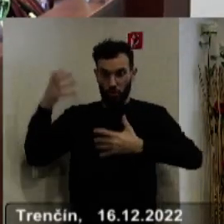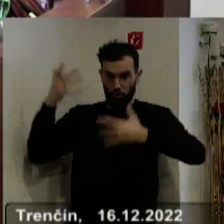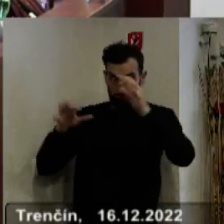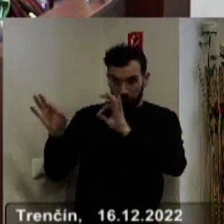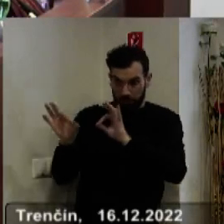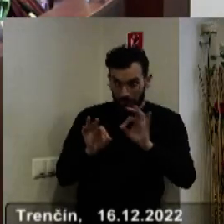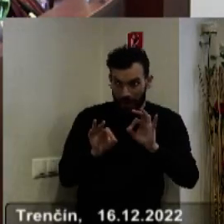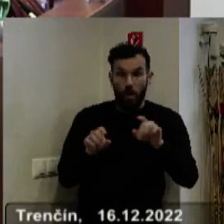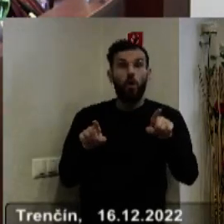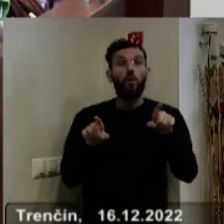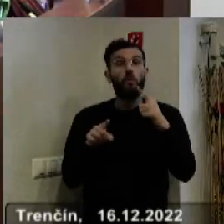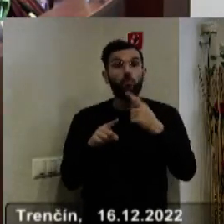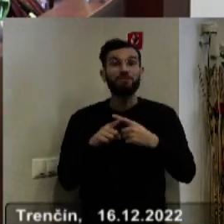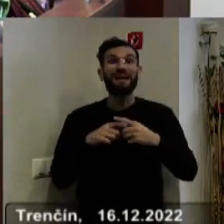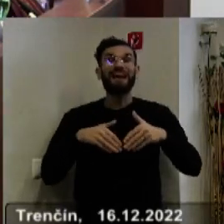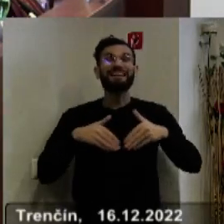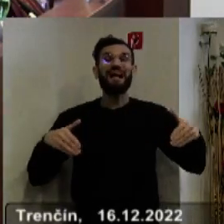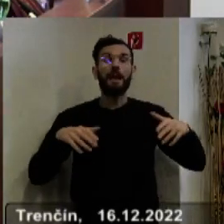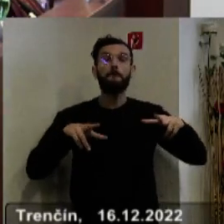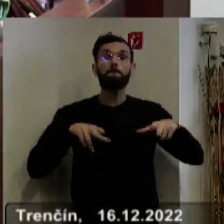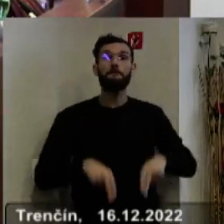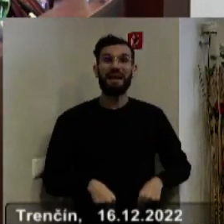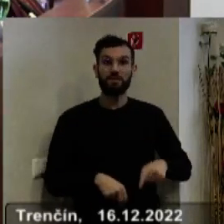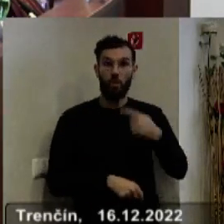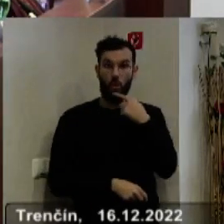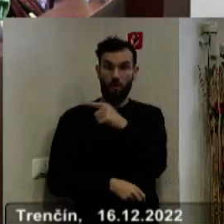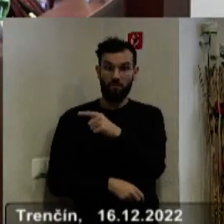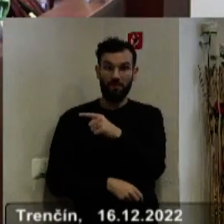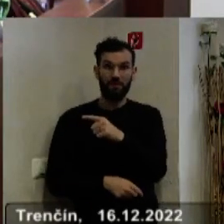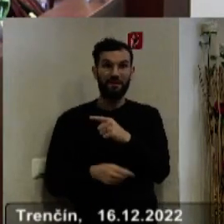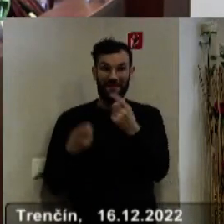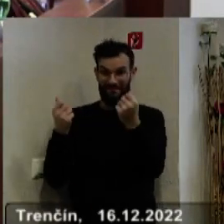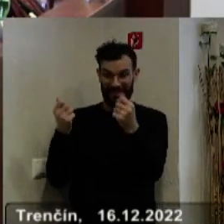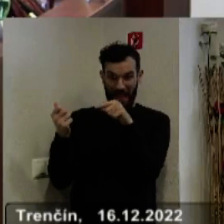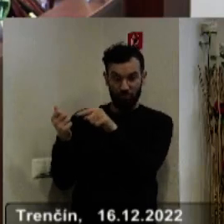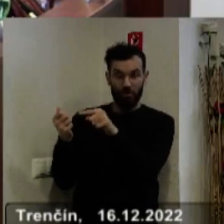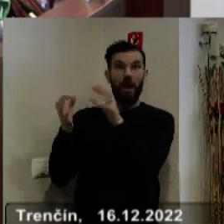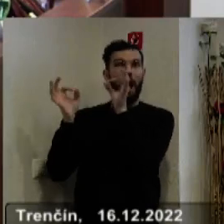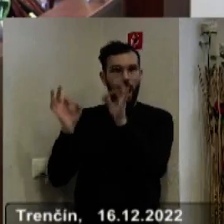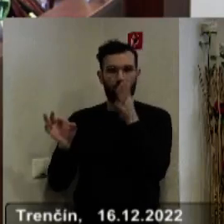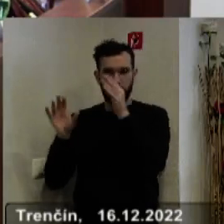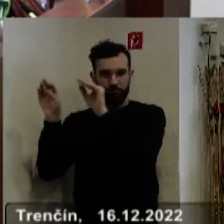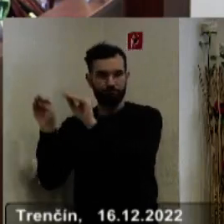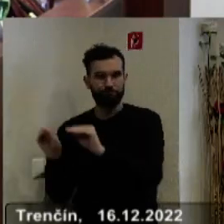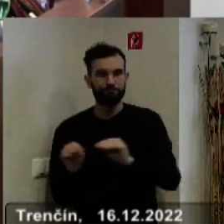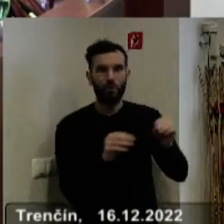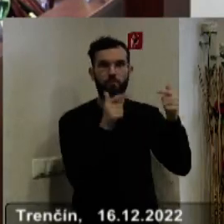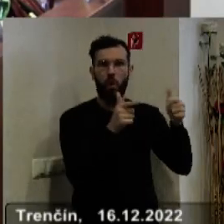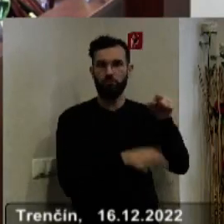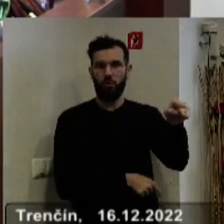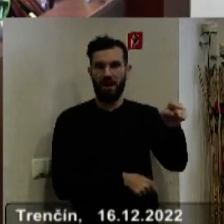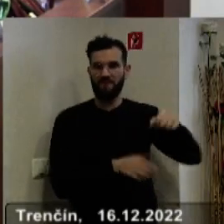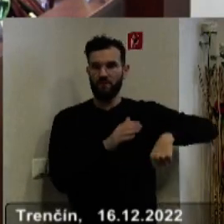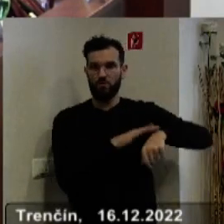zaznelá aj na rade predsedov z tvojich ús pán predseda o objeme finančných prostriedkov, ktoré sú alokované a budú alokované. V každom